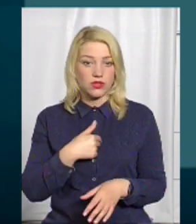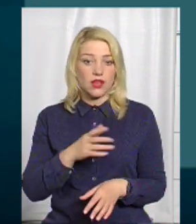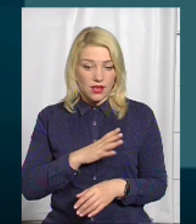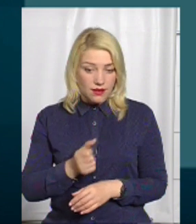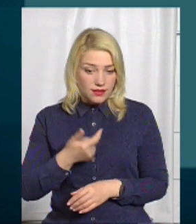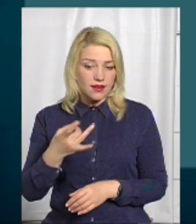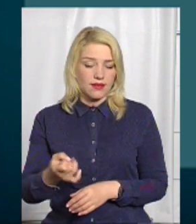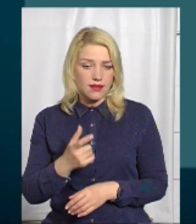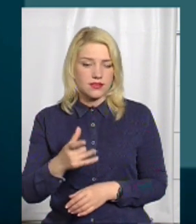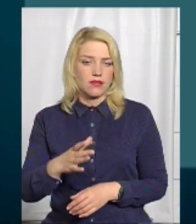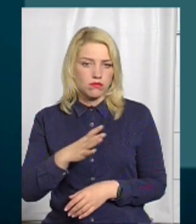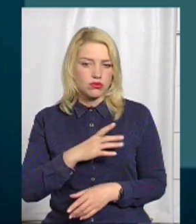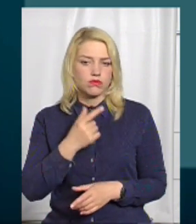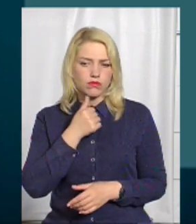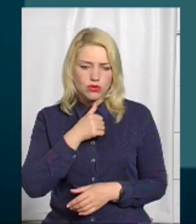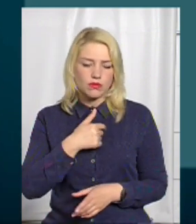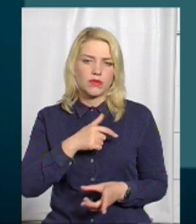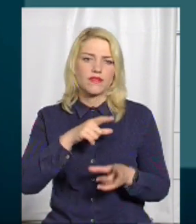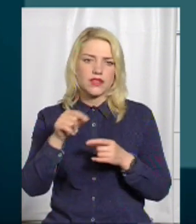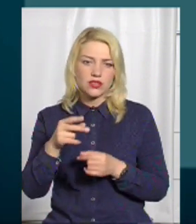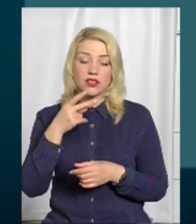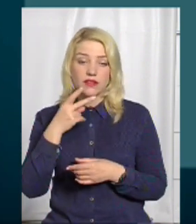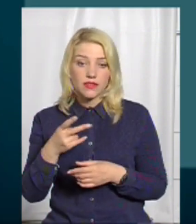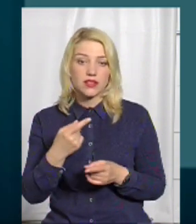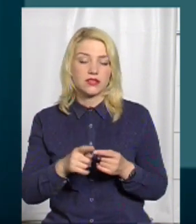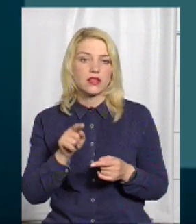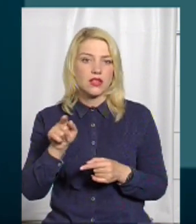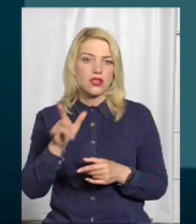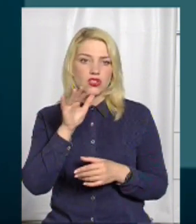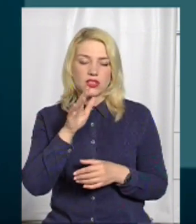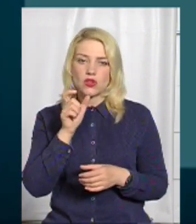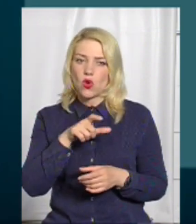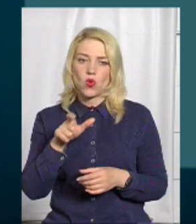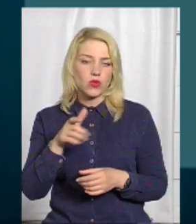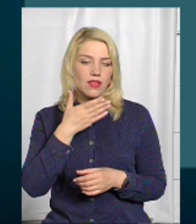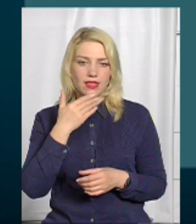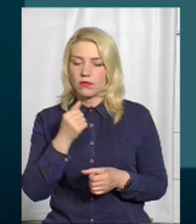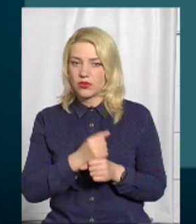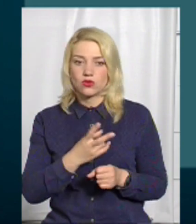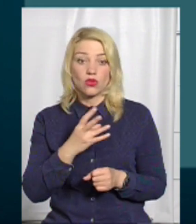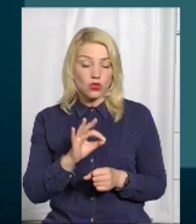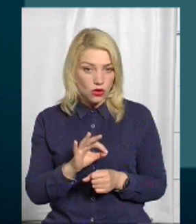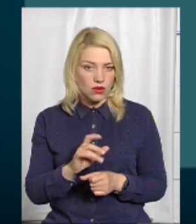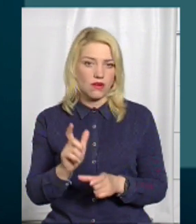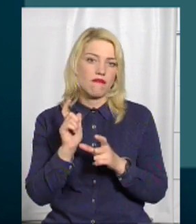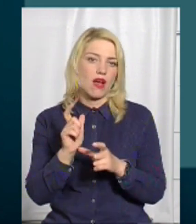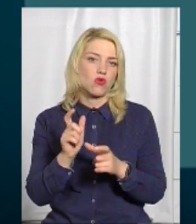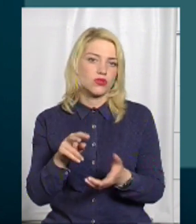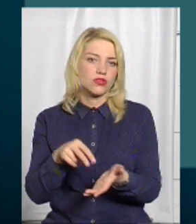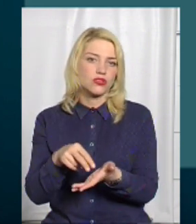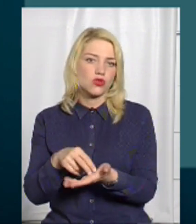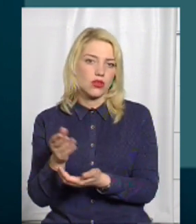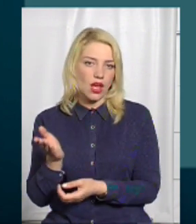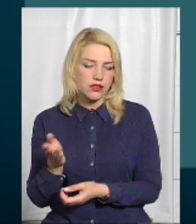було спроб, ми виїжджали, дивилися це все. На даний час там люди не працюють, але тим не менше вагончики стоять там. В цьому